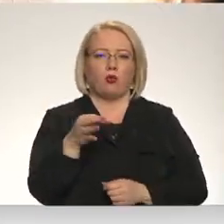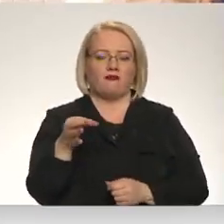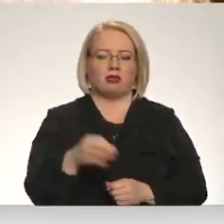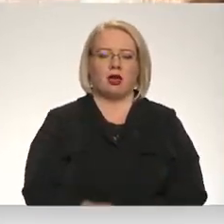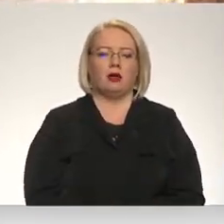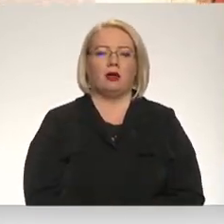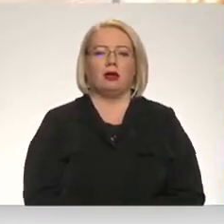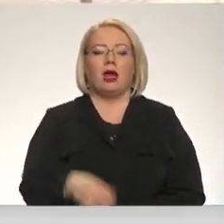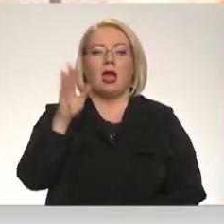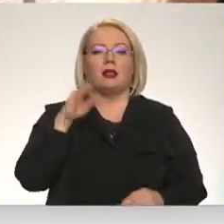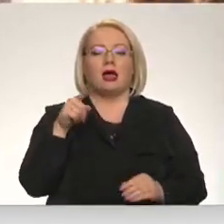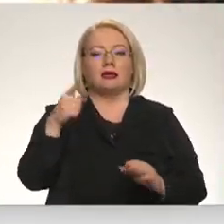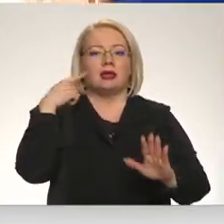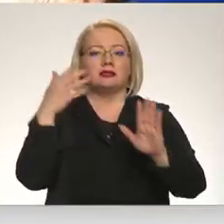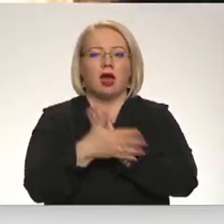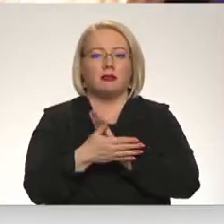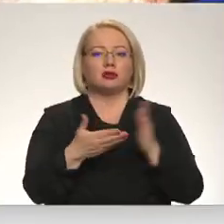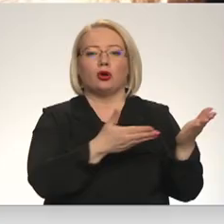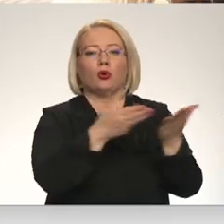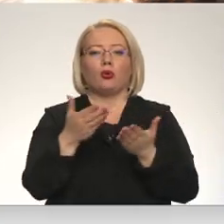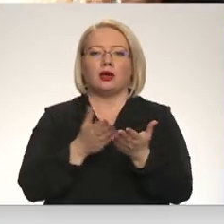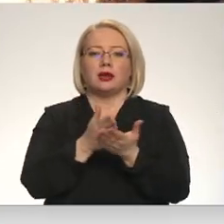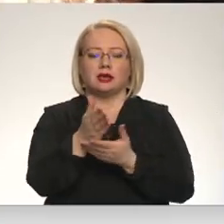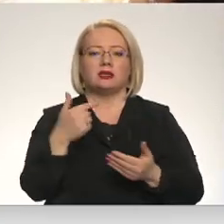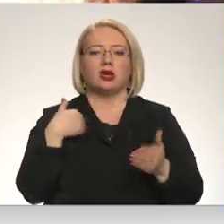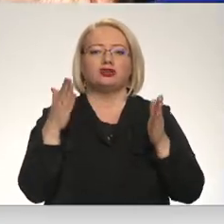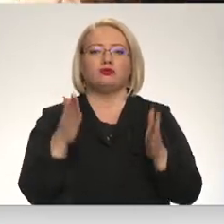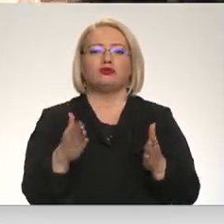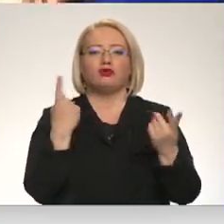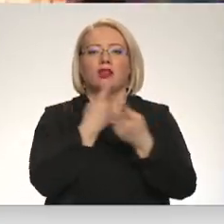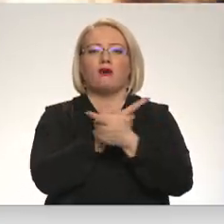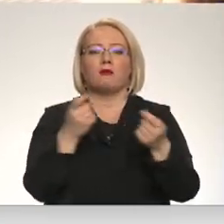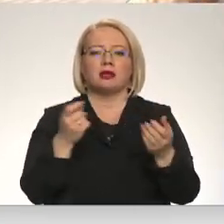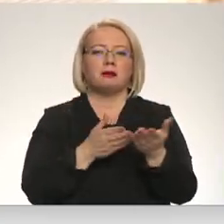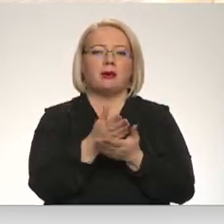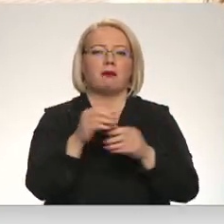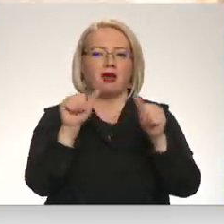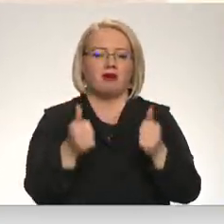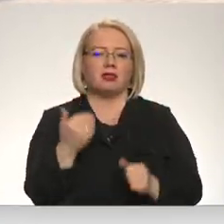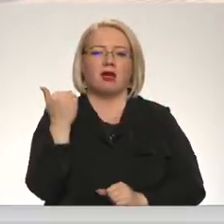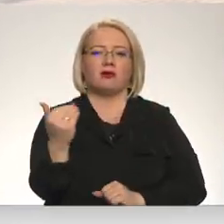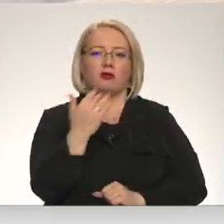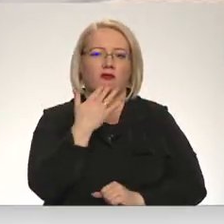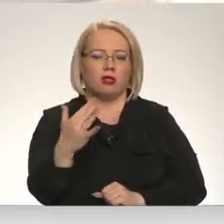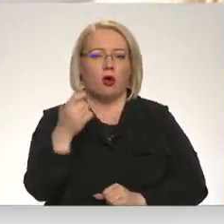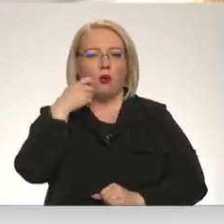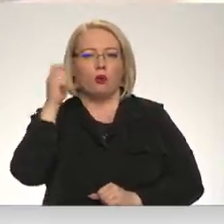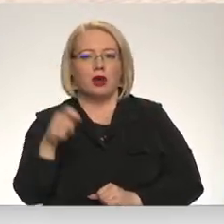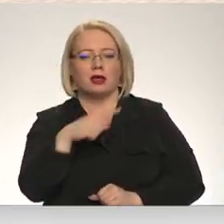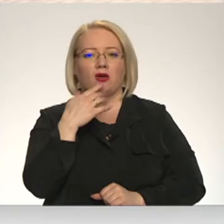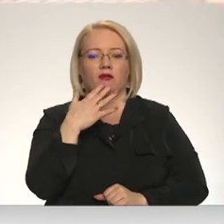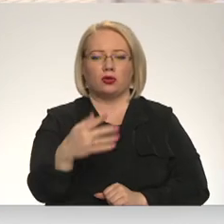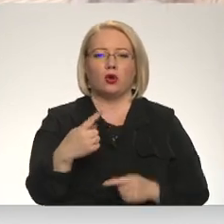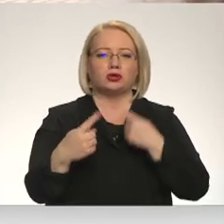Lai viņi saprastu, kur viņiem jāvēršas, es viņiem būšu kā informācija pieejamā veidā viņu valodā – Ukraiņu un Krievu, jo